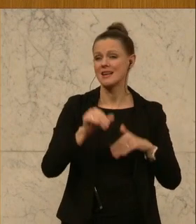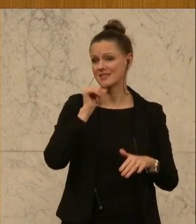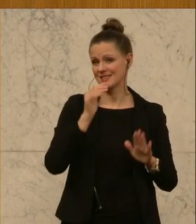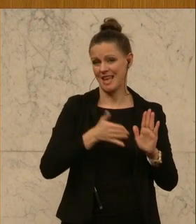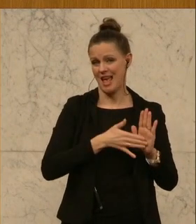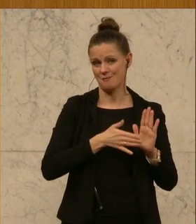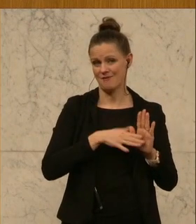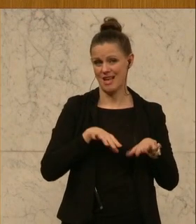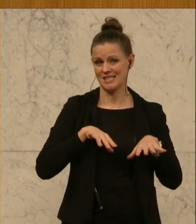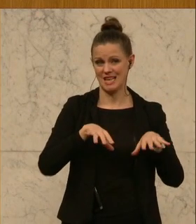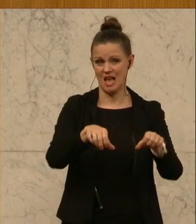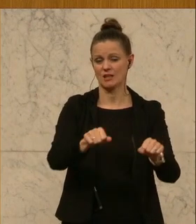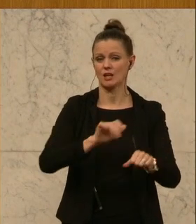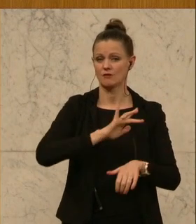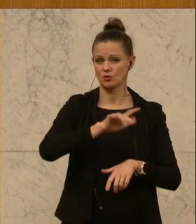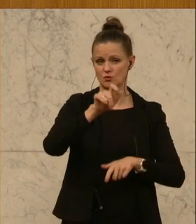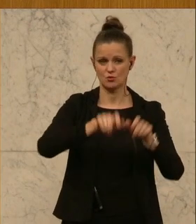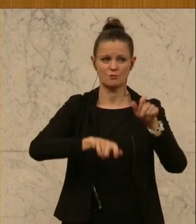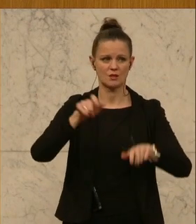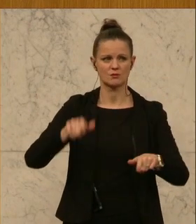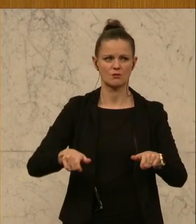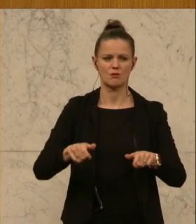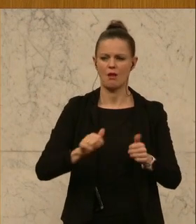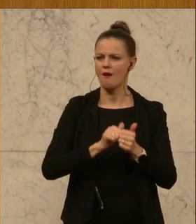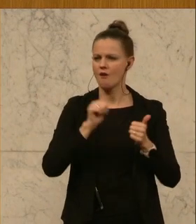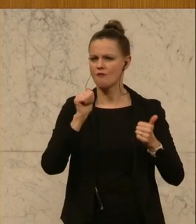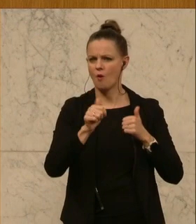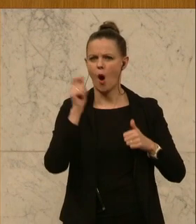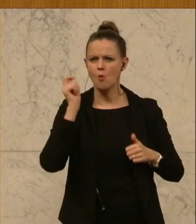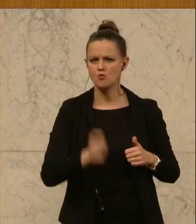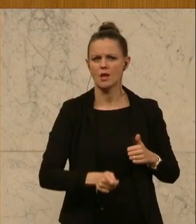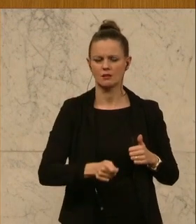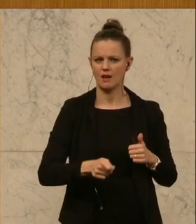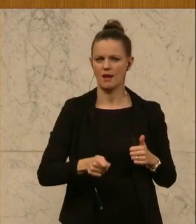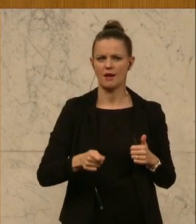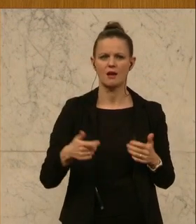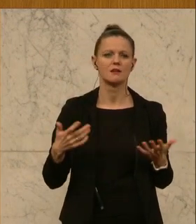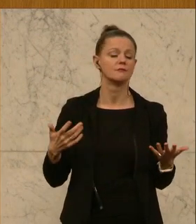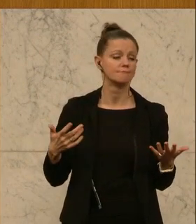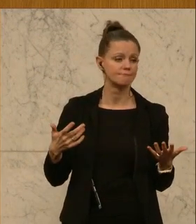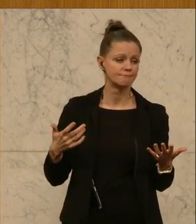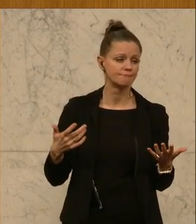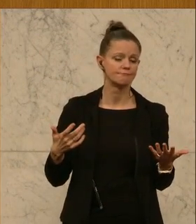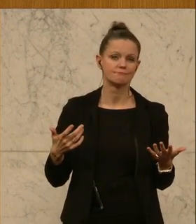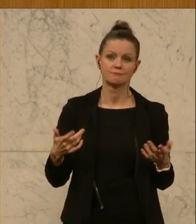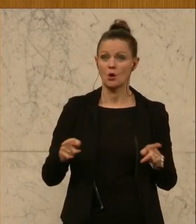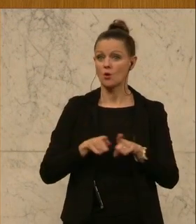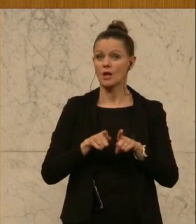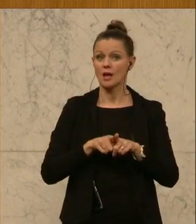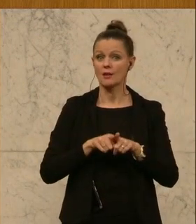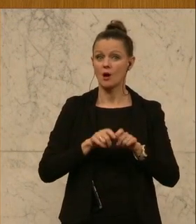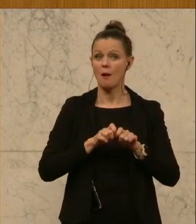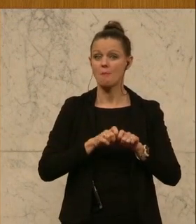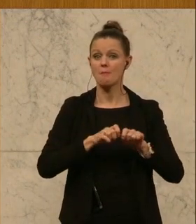Angriffen auf Personen mit Vorverurteilungen, die man dabei auch natürlich dann nicht zuletzt in den Medien herbeiführt.